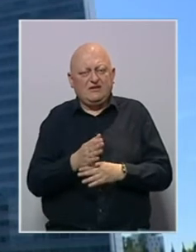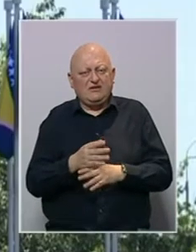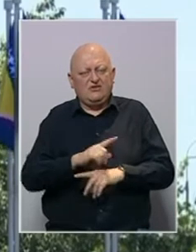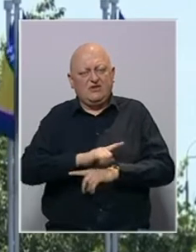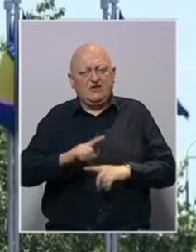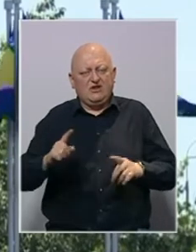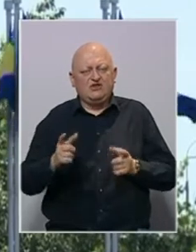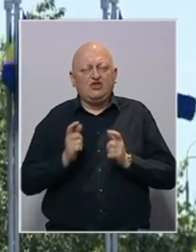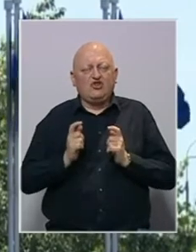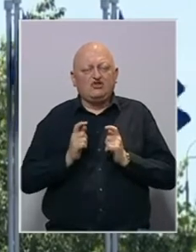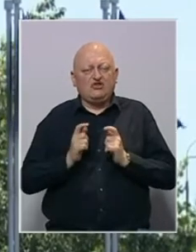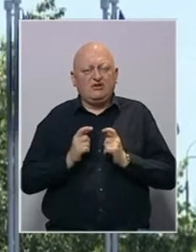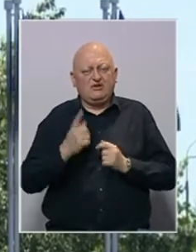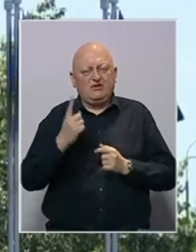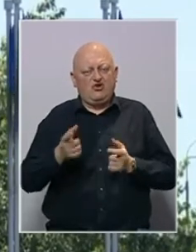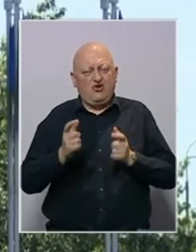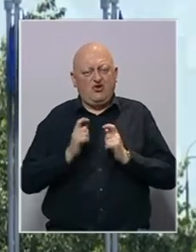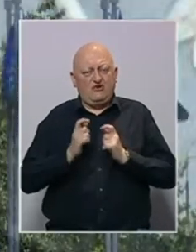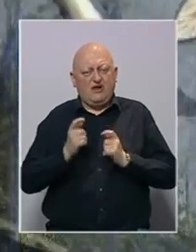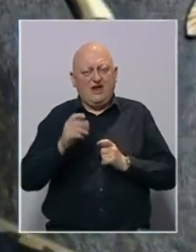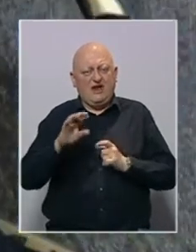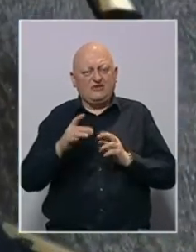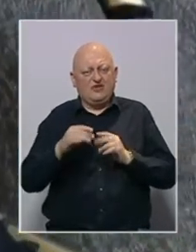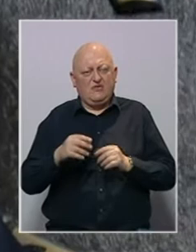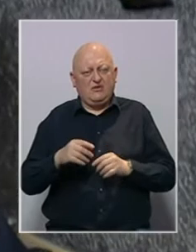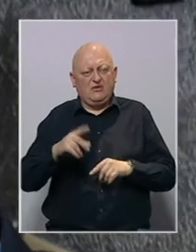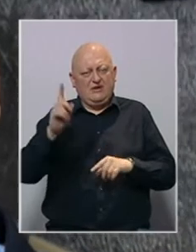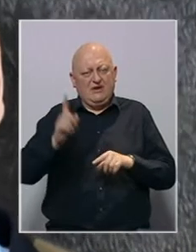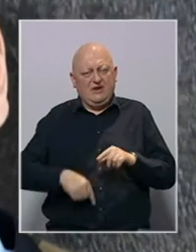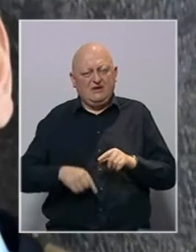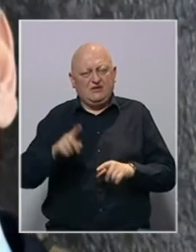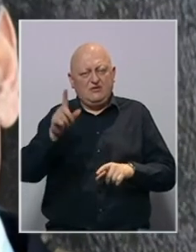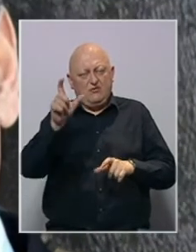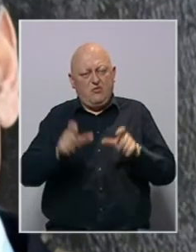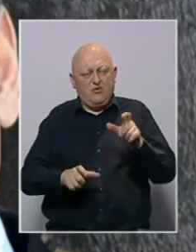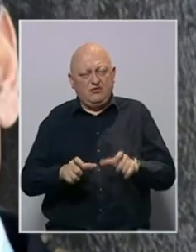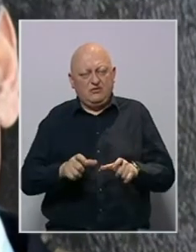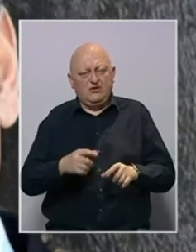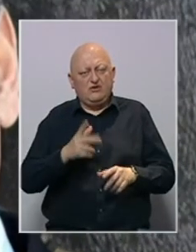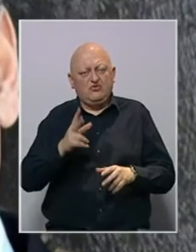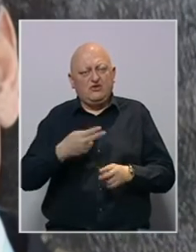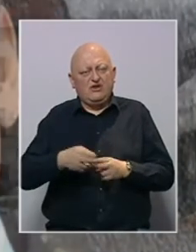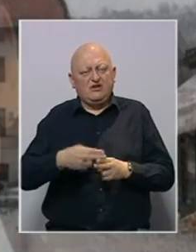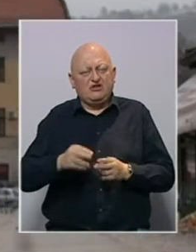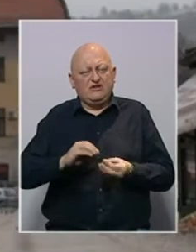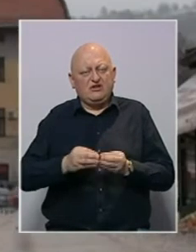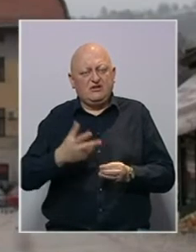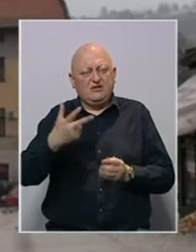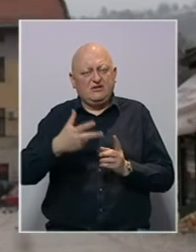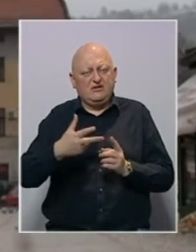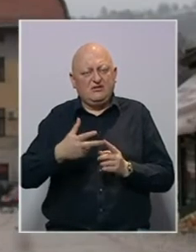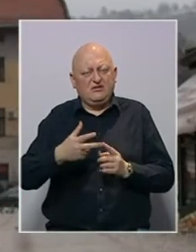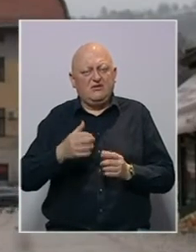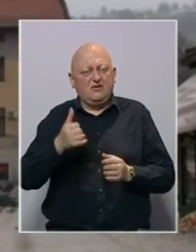različita su očekivanja. Jedni očekuju od eskobara upravo sankcionisanje pojedinaca, drugi rješenje krize, a treći